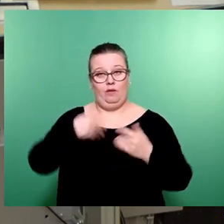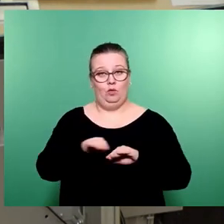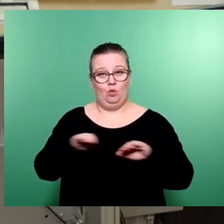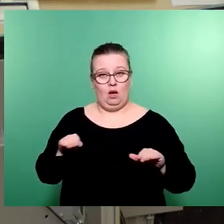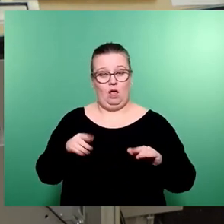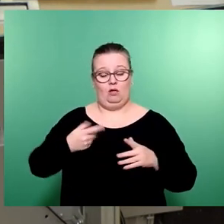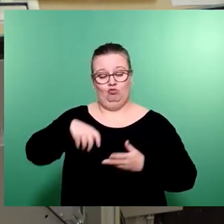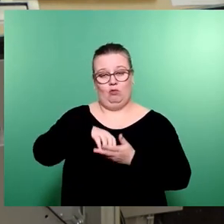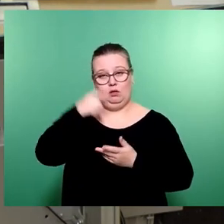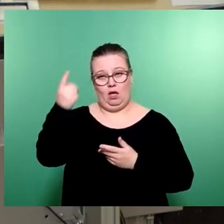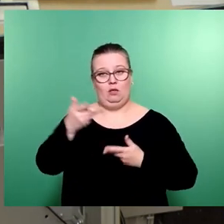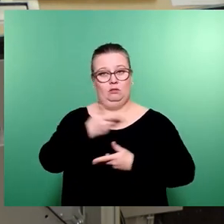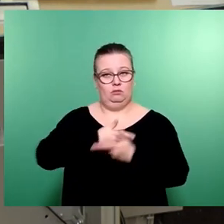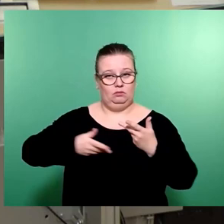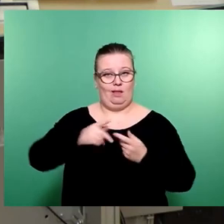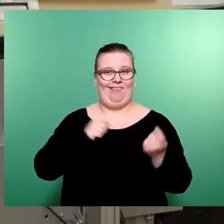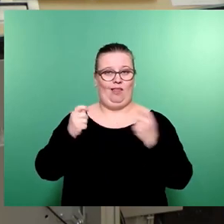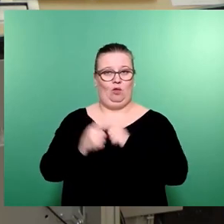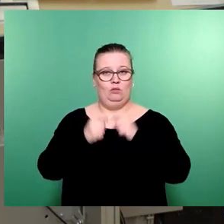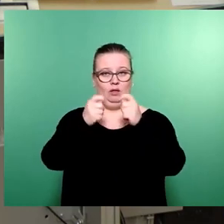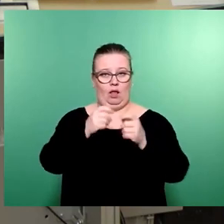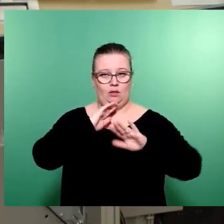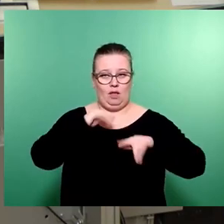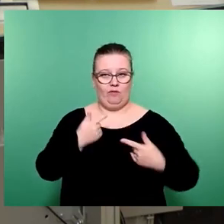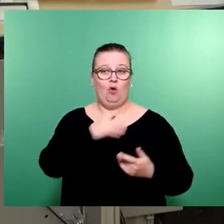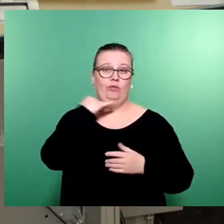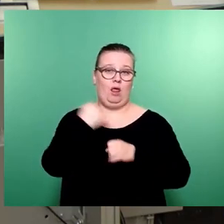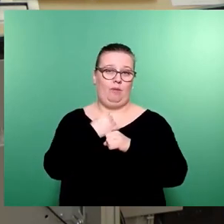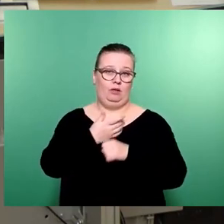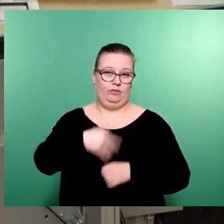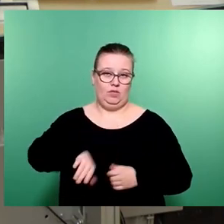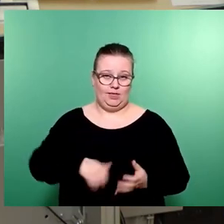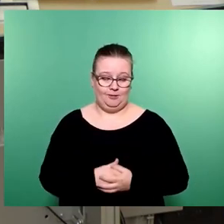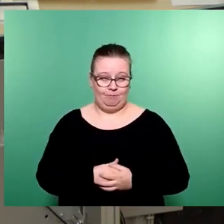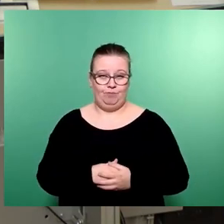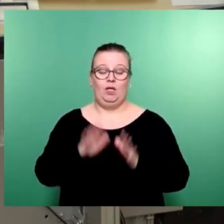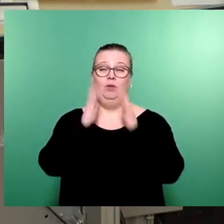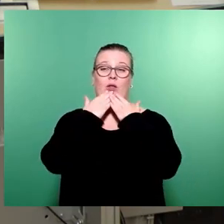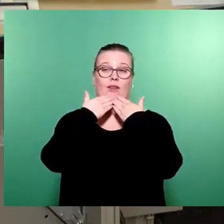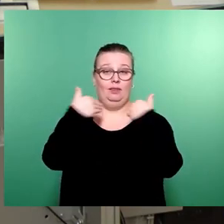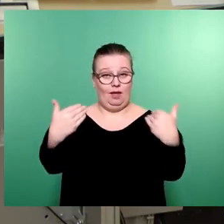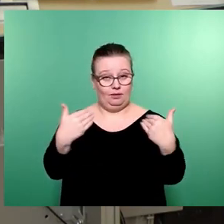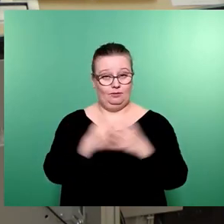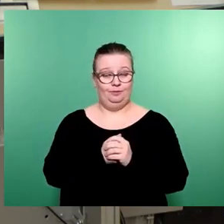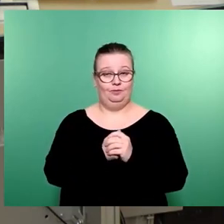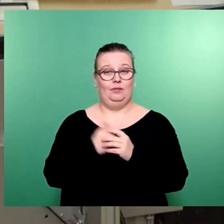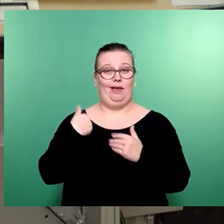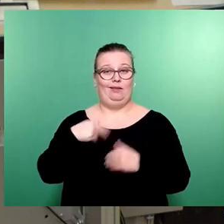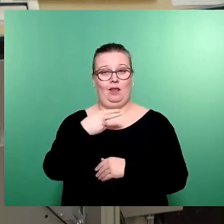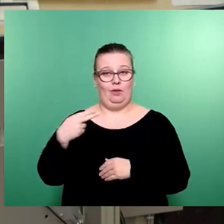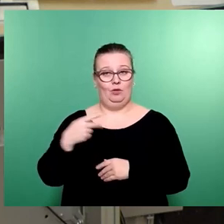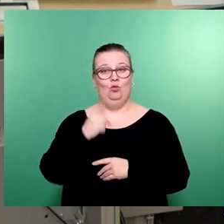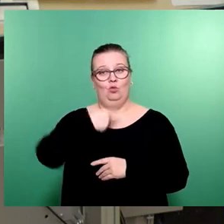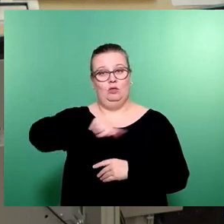als Stadträtinnen und Stadträte einen Änderungsantrag einbringen, der ebenfalls viel Arbeit gekostet hat. Danke dafür an Herrn Hilbert, unseren